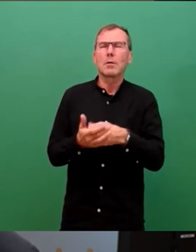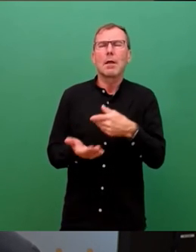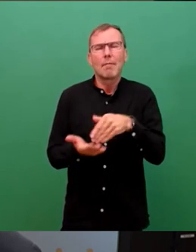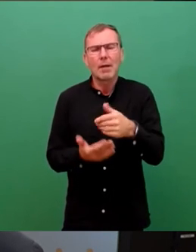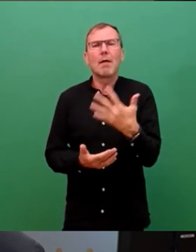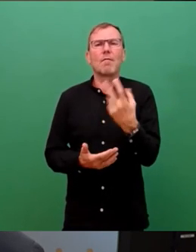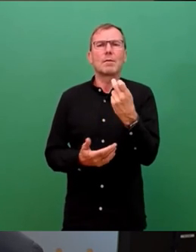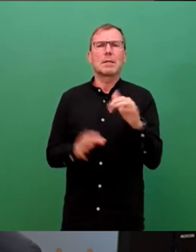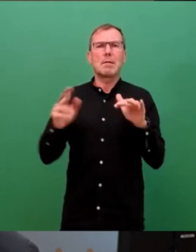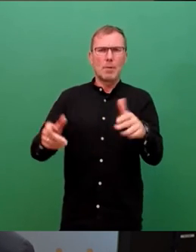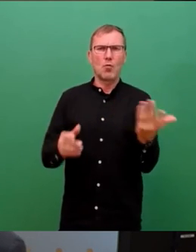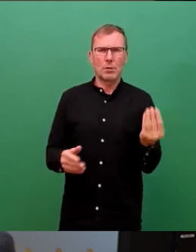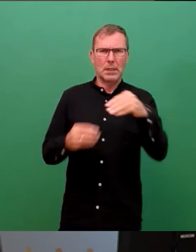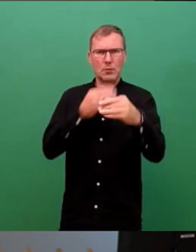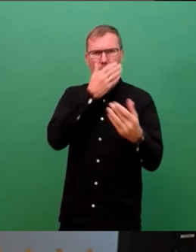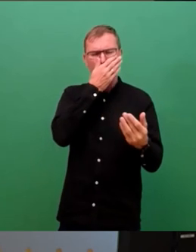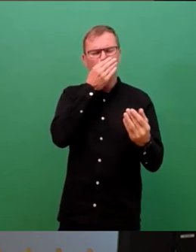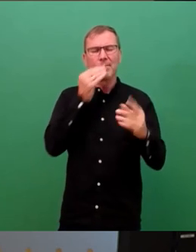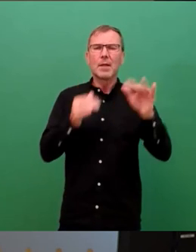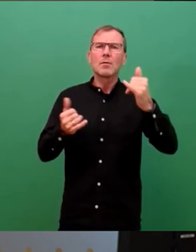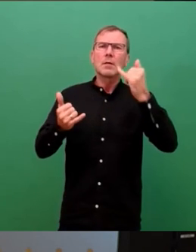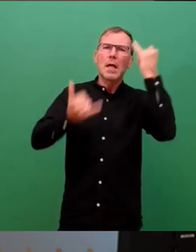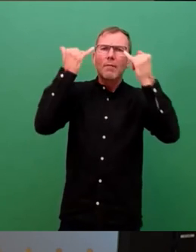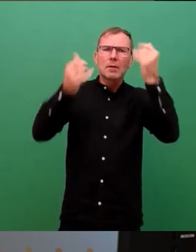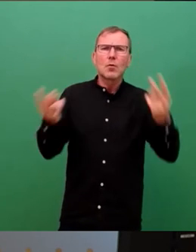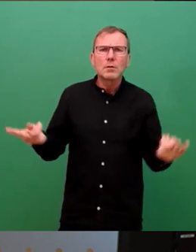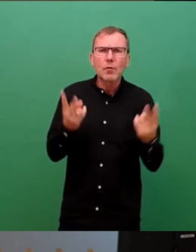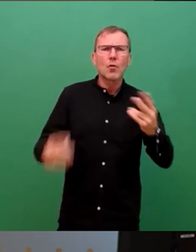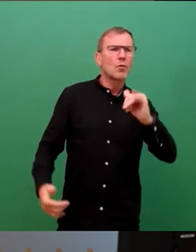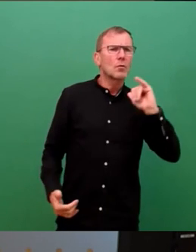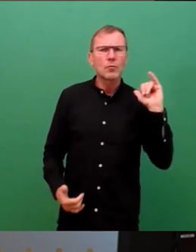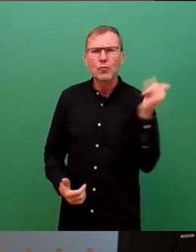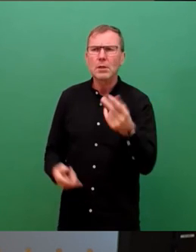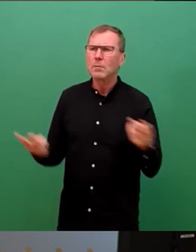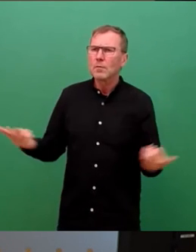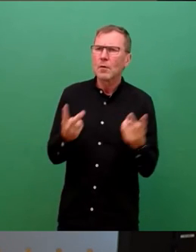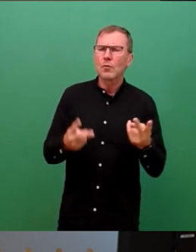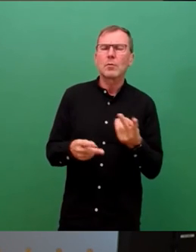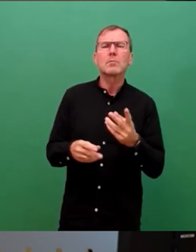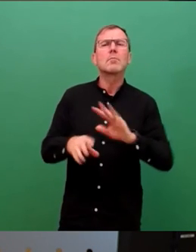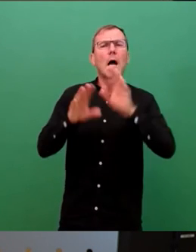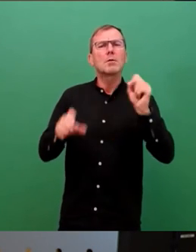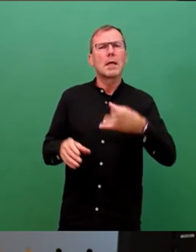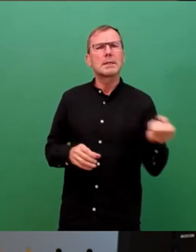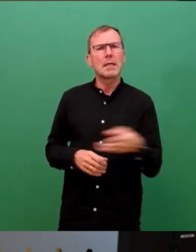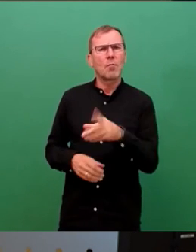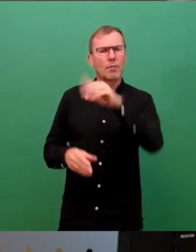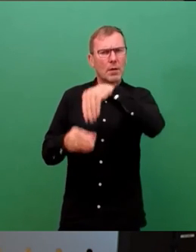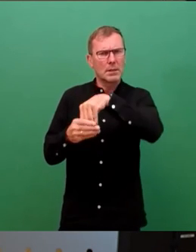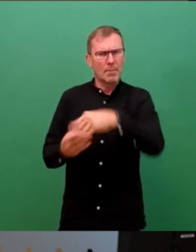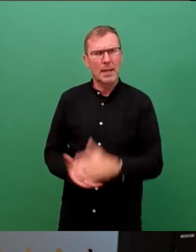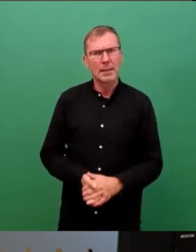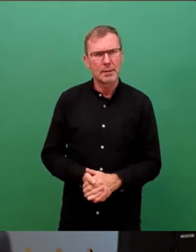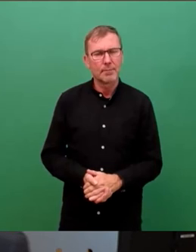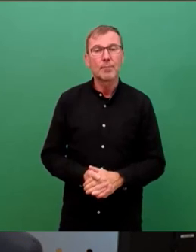erfordern. Aber auch die Innovationsförderung und der Tourismus sind in diesem Haushaltsentwurf berücksichtigt. Die